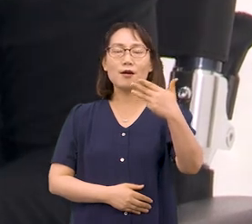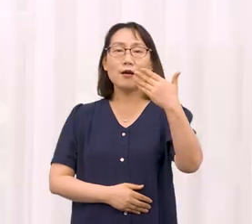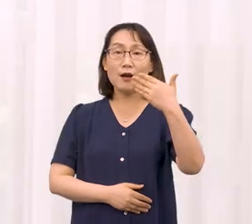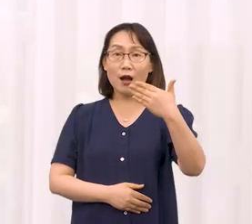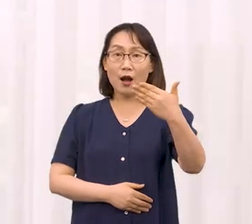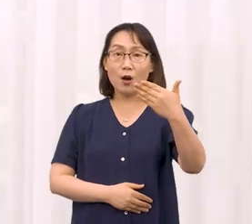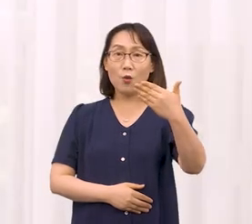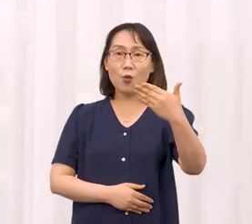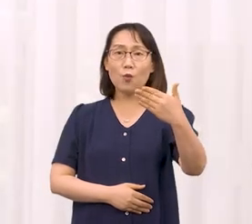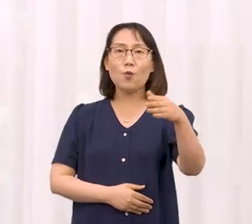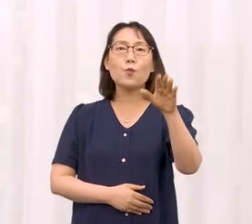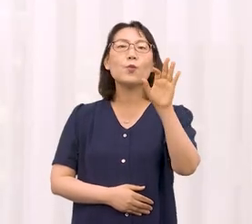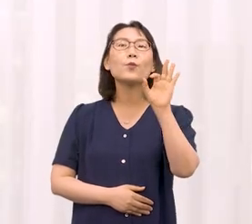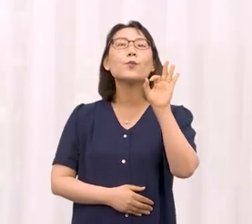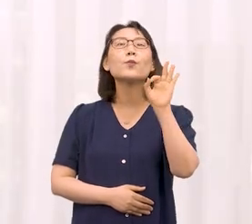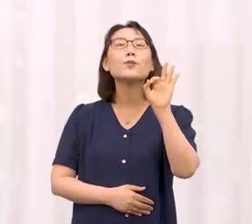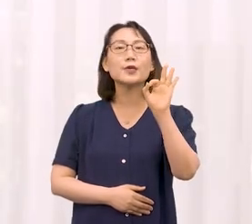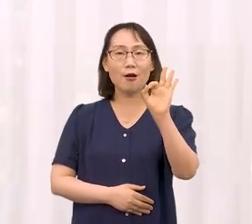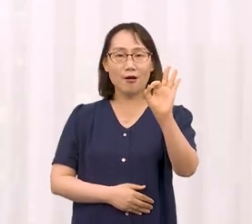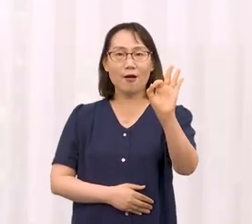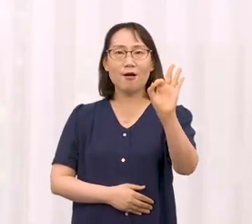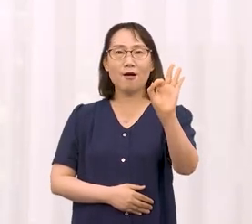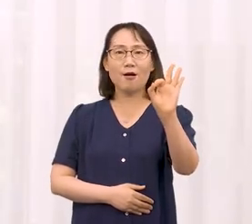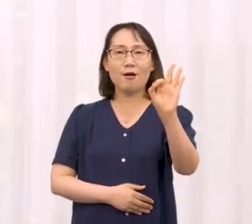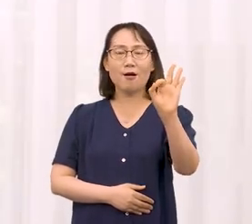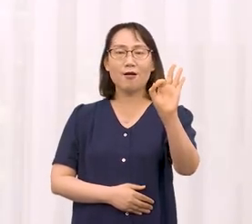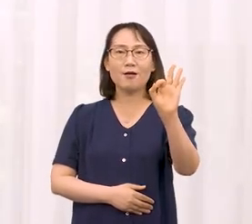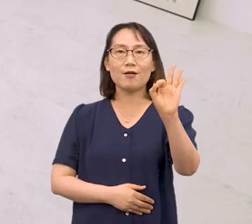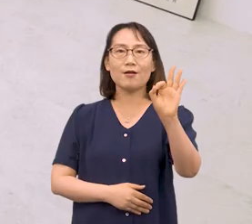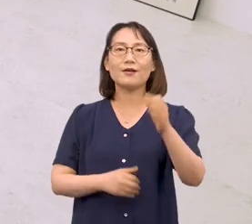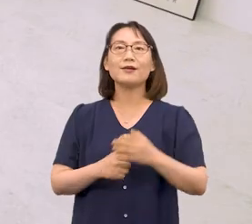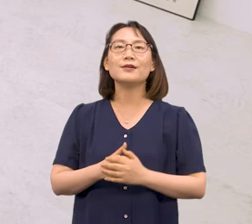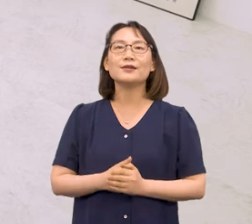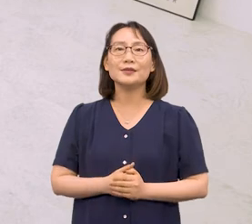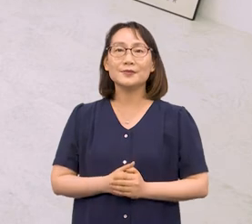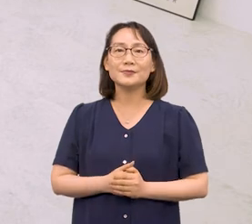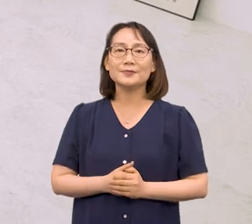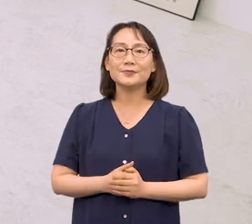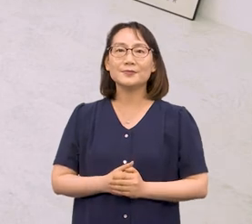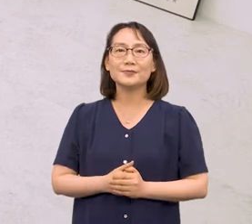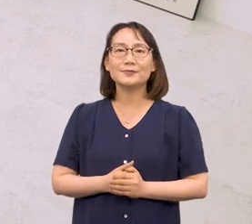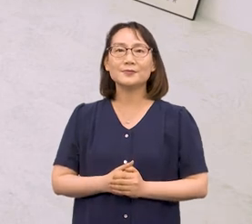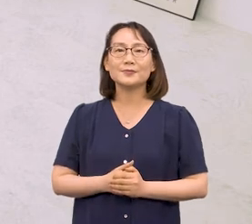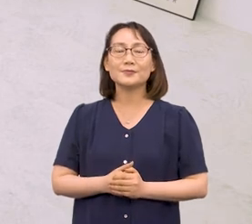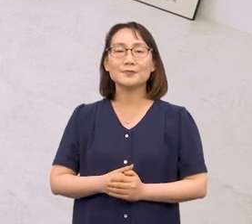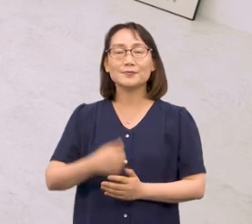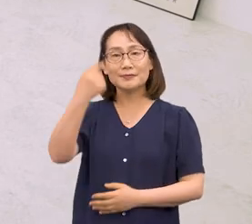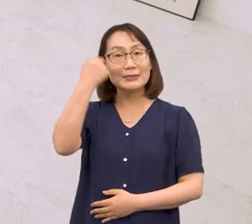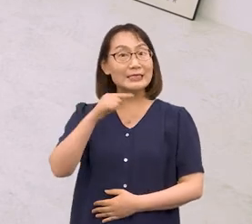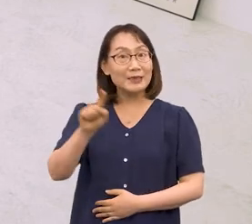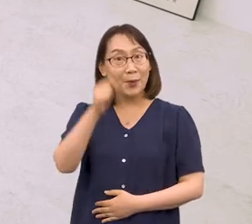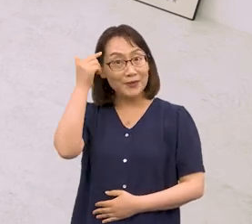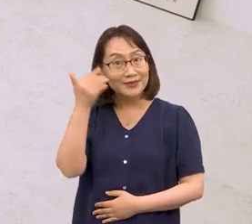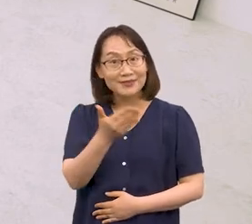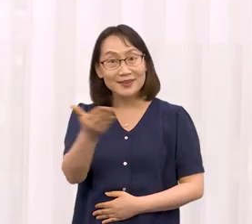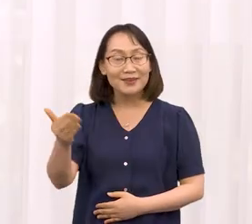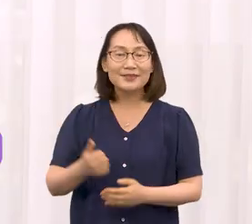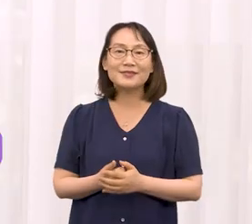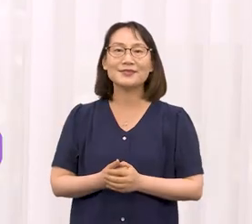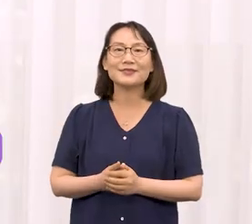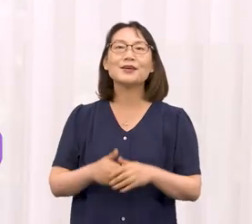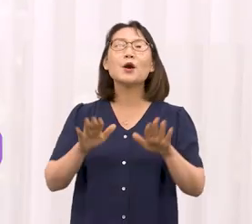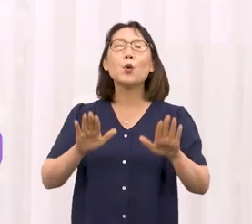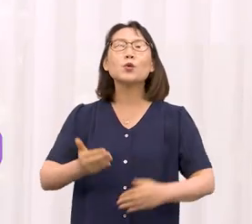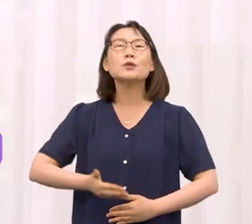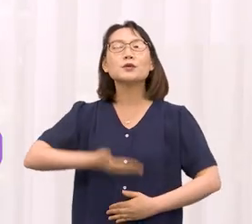아홉 마지막 열 네 어떠셨나요? 오늘은